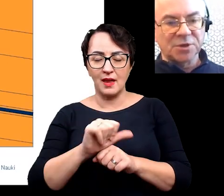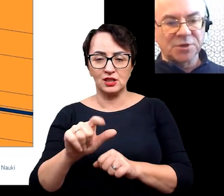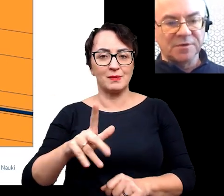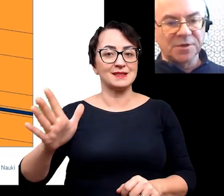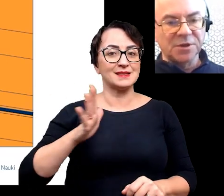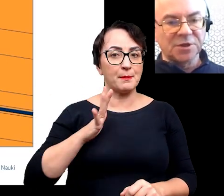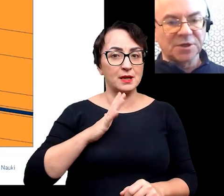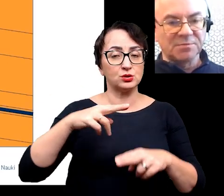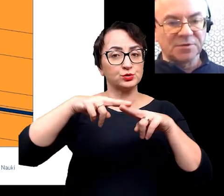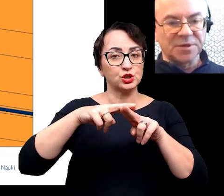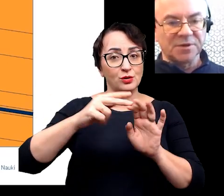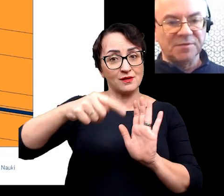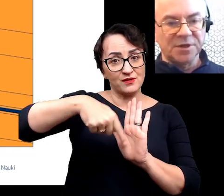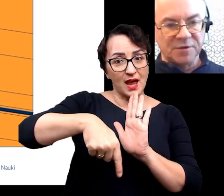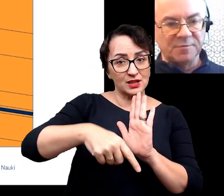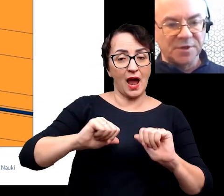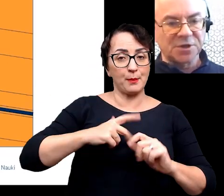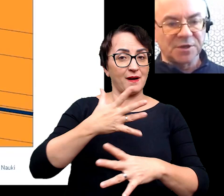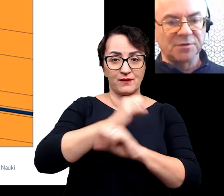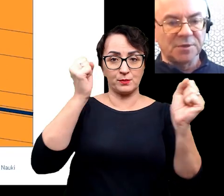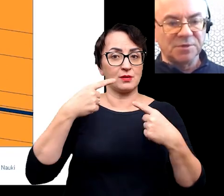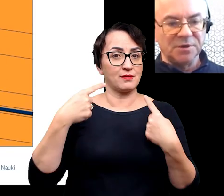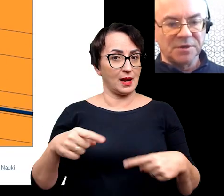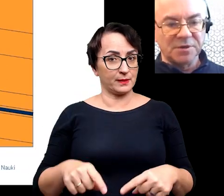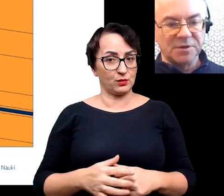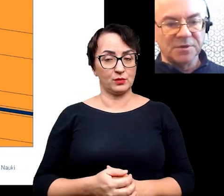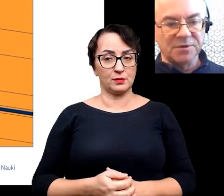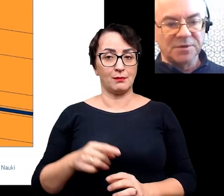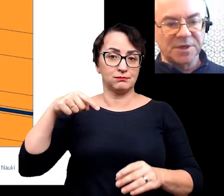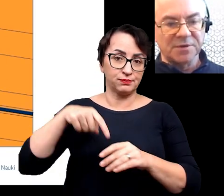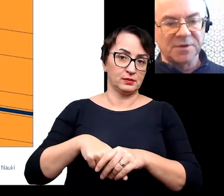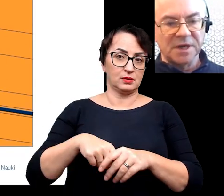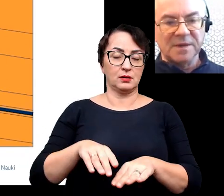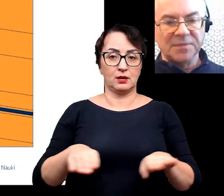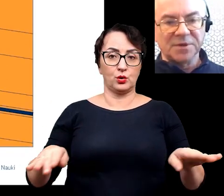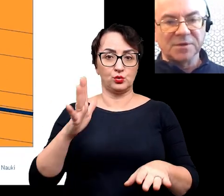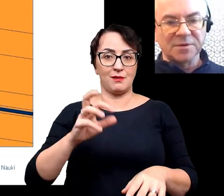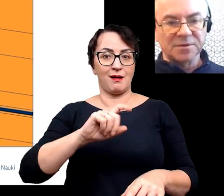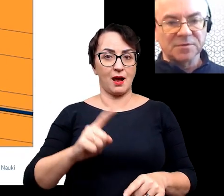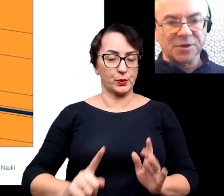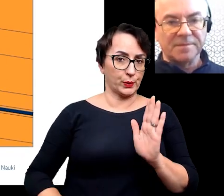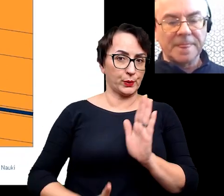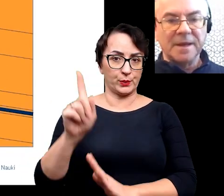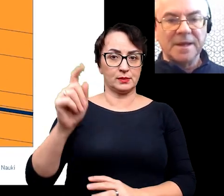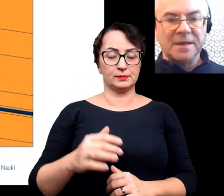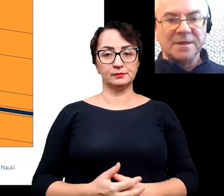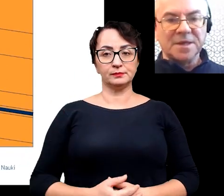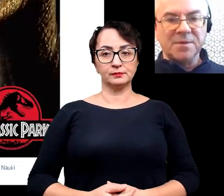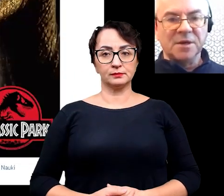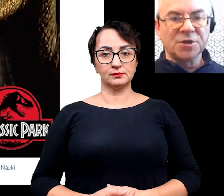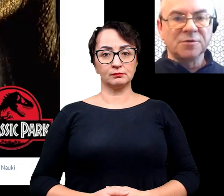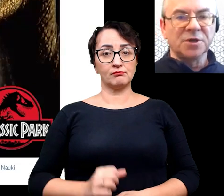przyrząd wietniczy, tak żeby to wszystko nie wyleciało w powietrze, jak się tutaj przebije i dostanie do tego złoża.